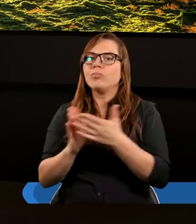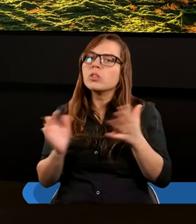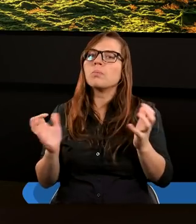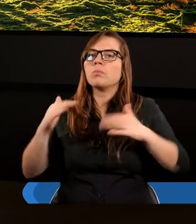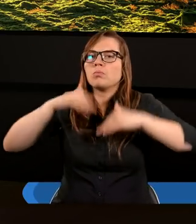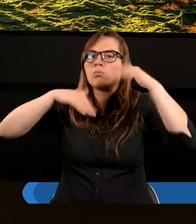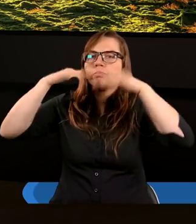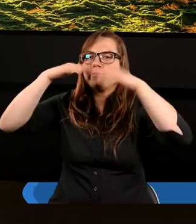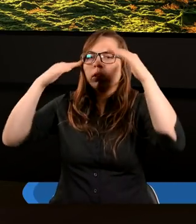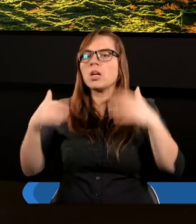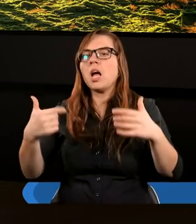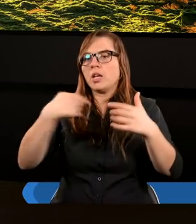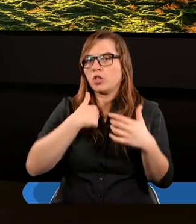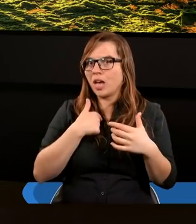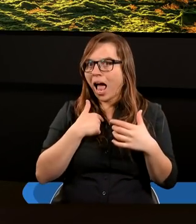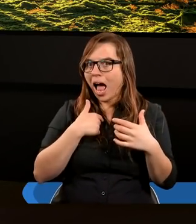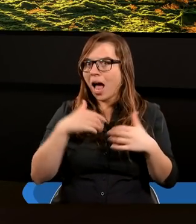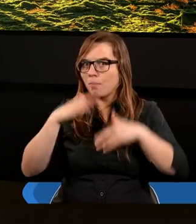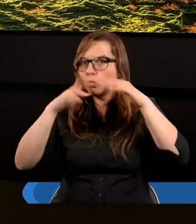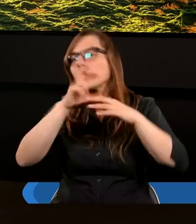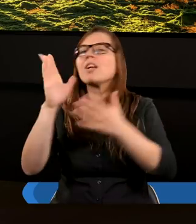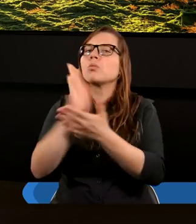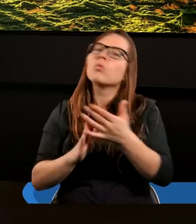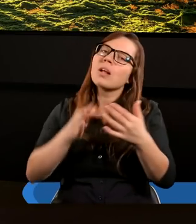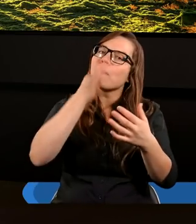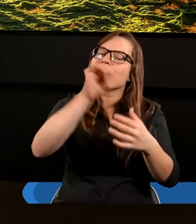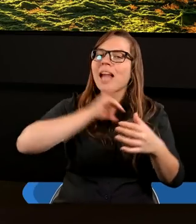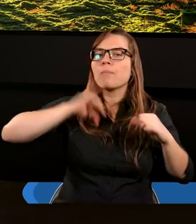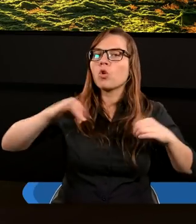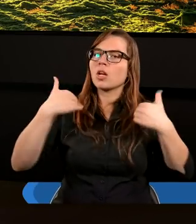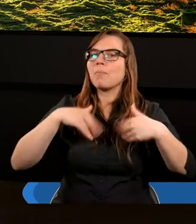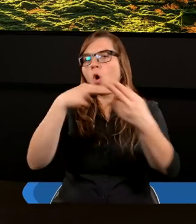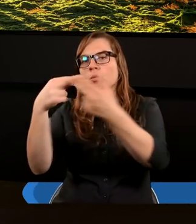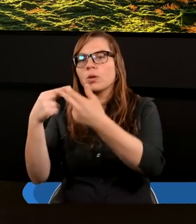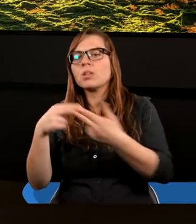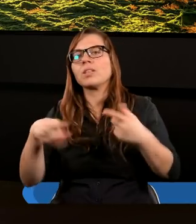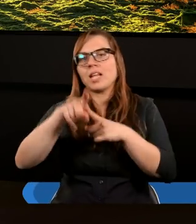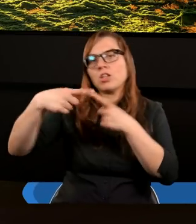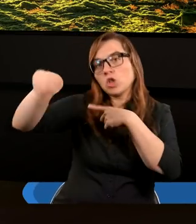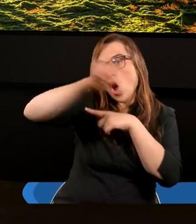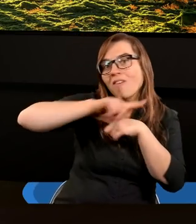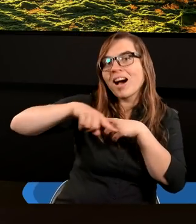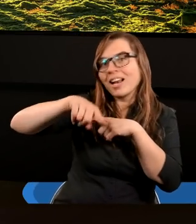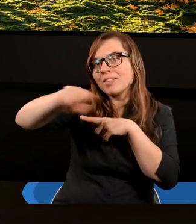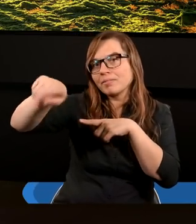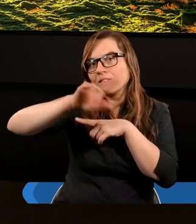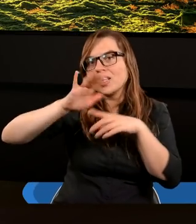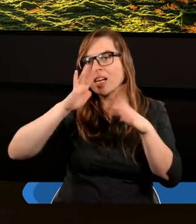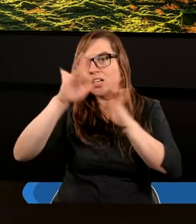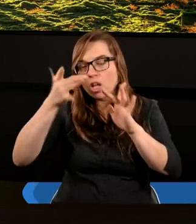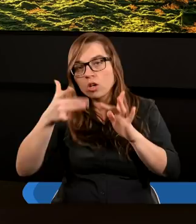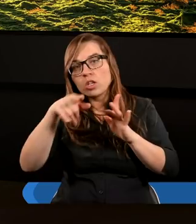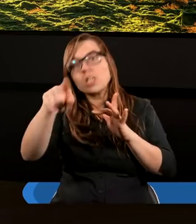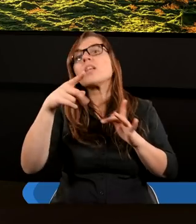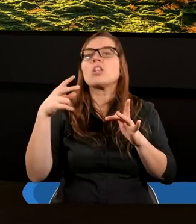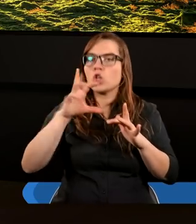Pytanie teraz, czy ja buduję, czy burzę? Pytanie jest też do Was. Czy Ty